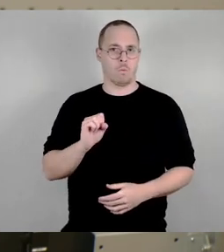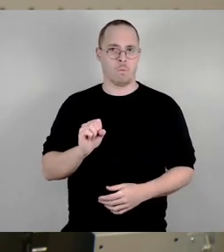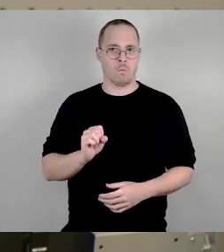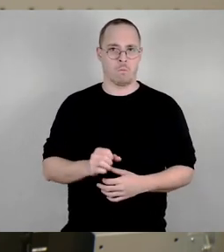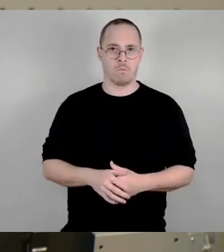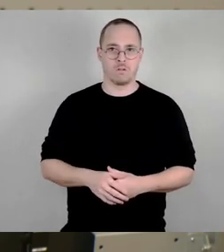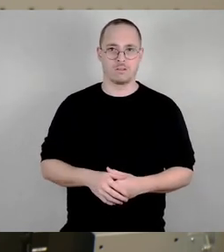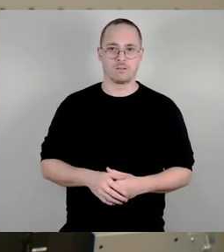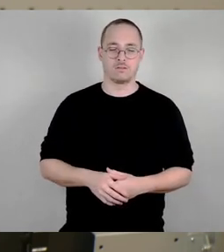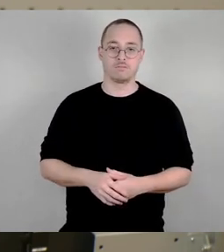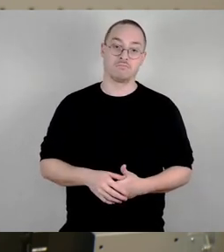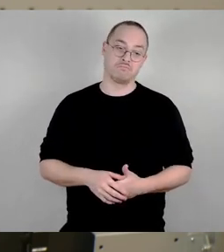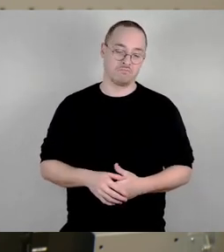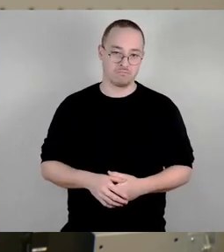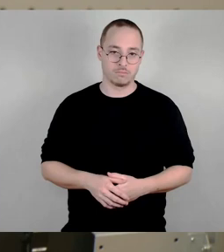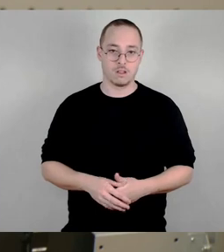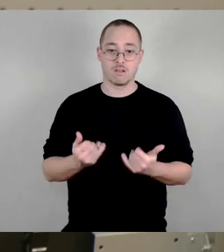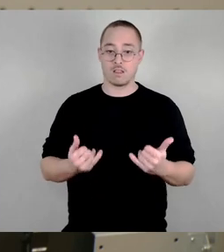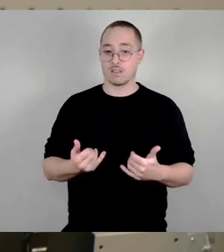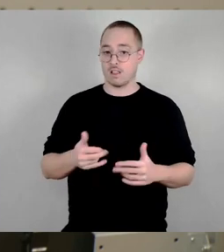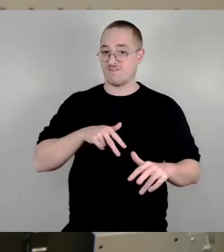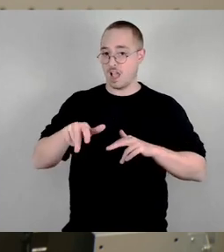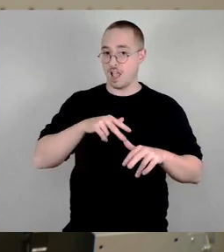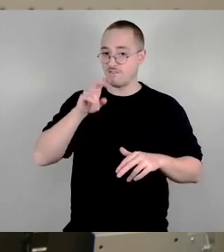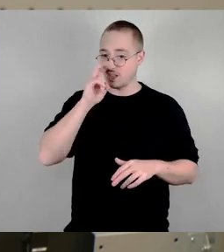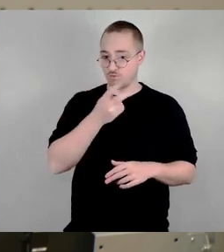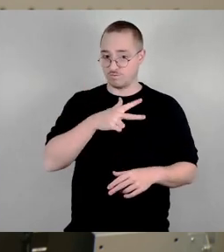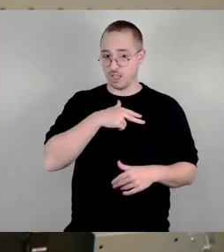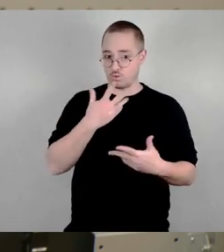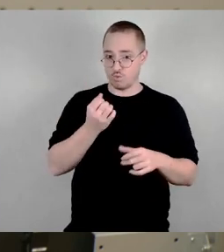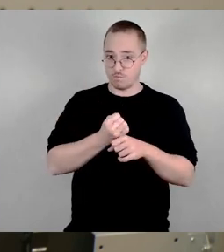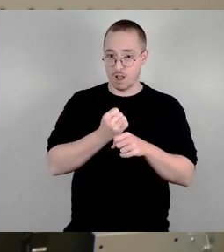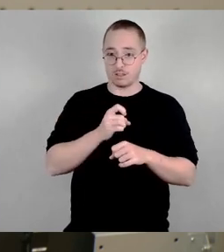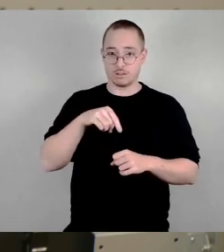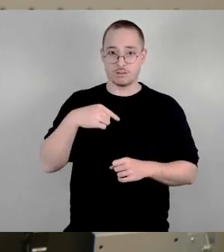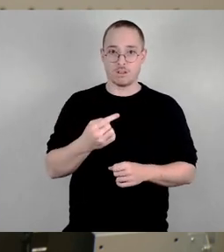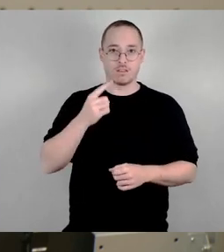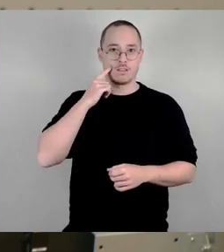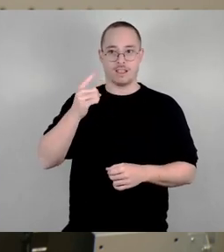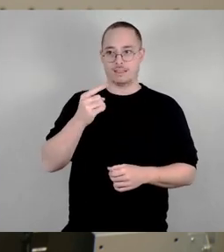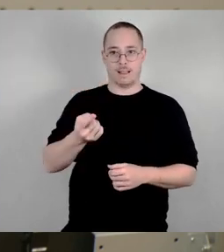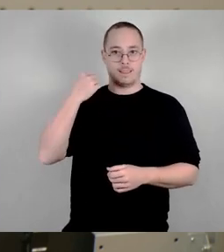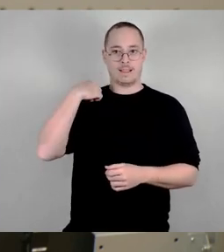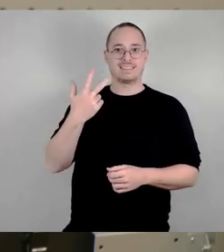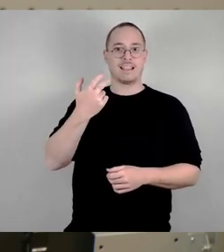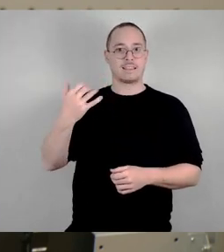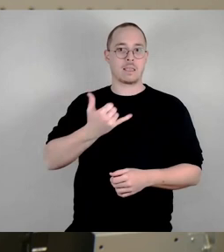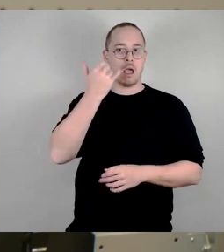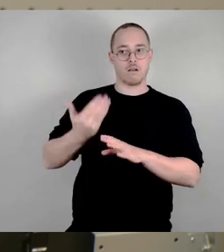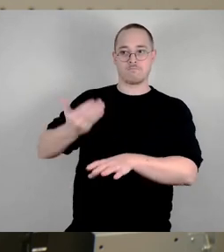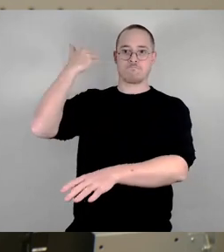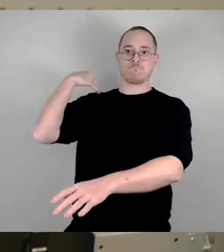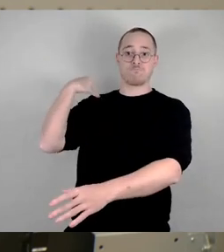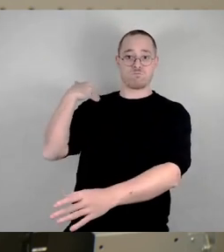und es am Ende so ist, dass diese Simulation nicht zutreffend war, müssten wir die Verkehrspolitik der letzten 30 Jahre hinterfragen. Ich glaube nicht, dass das